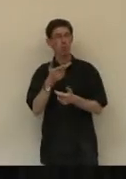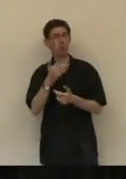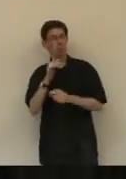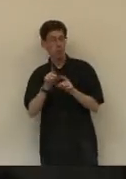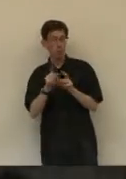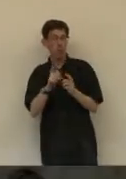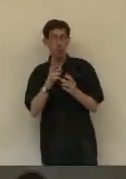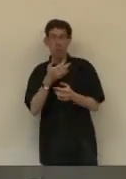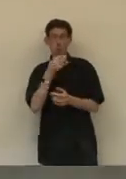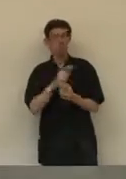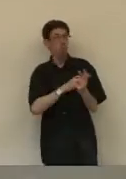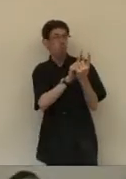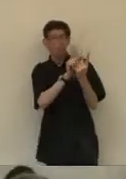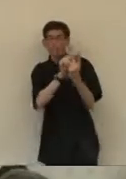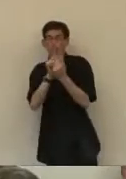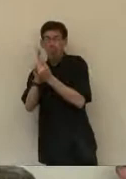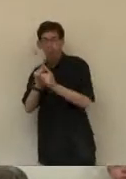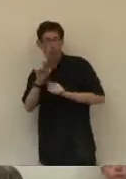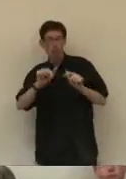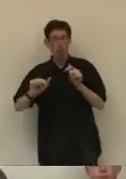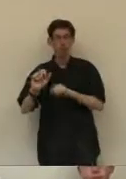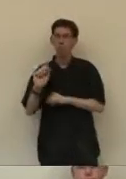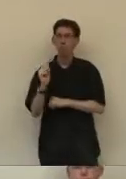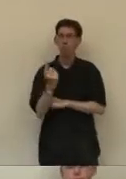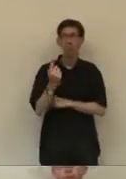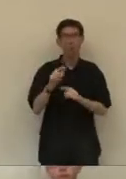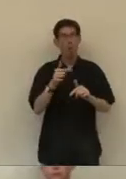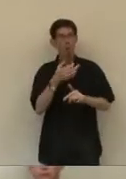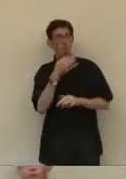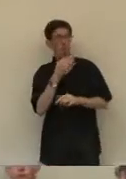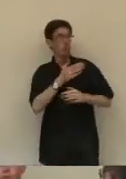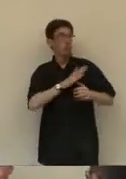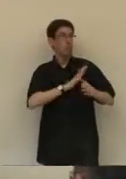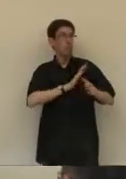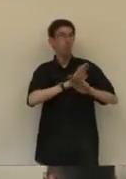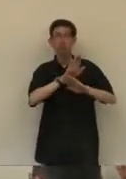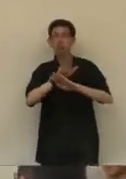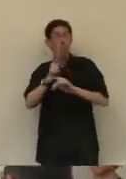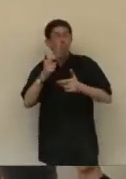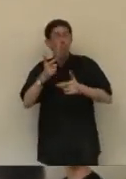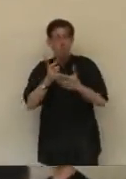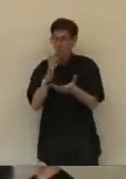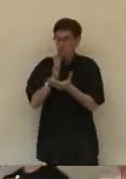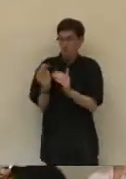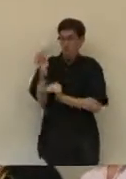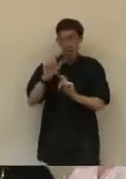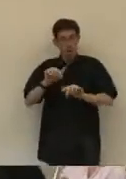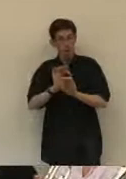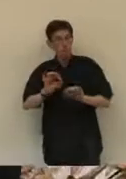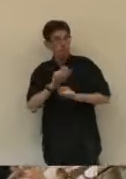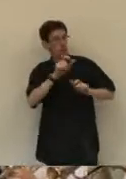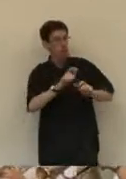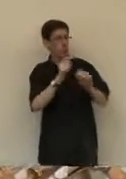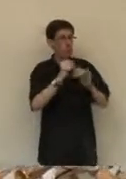rencontrant. qui est bien, c'est qu'on rencontre à chaque fois où j'ai l'occasion d'aller, même s'il pas de